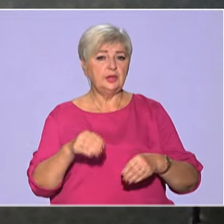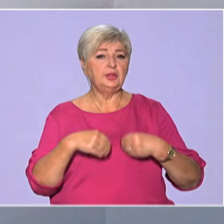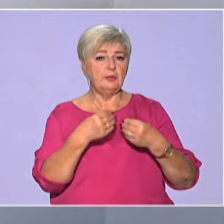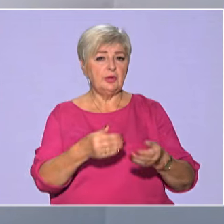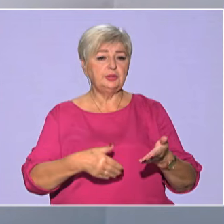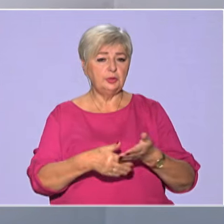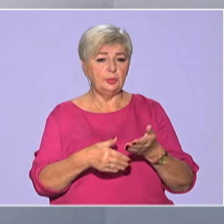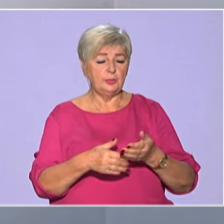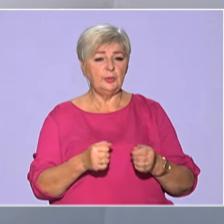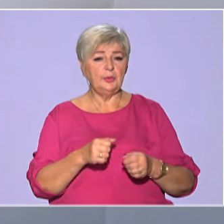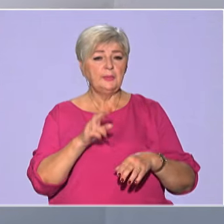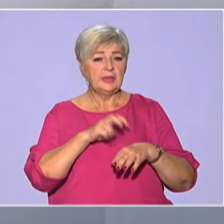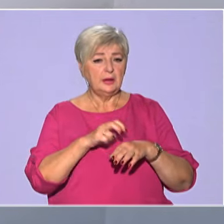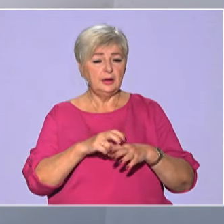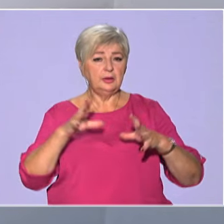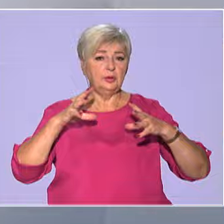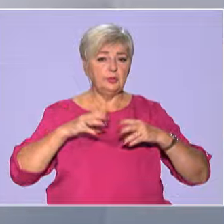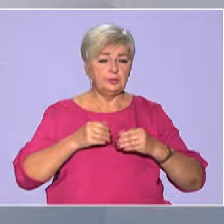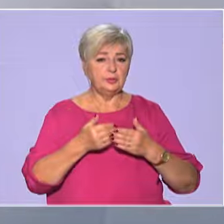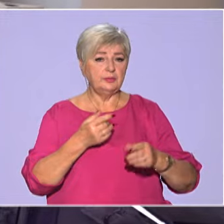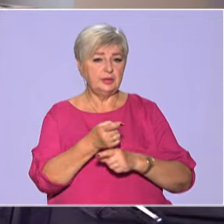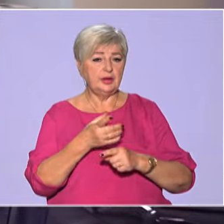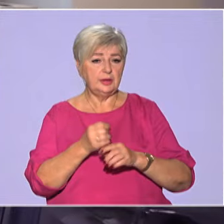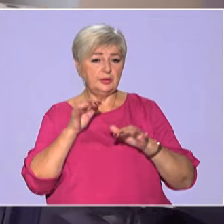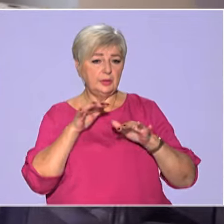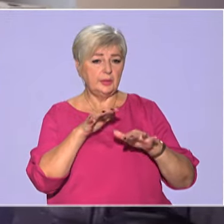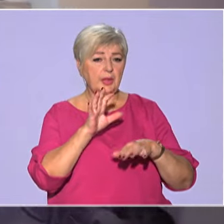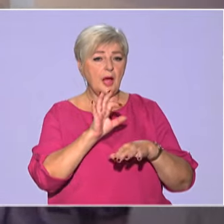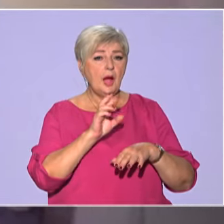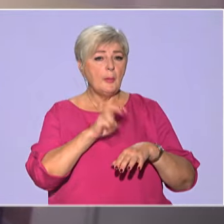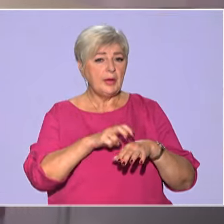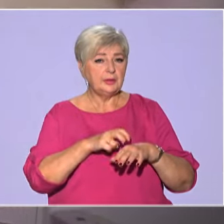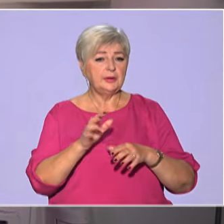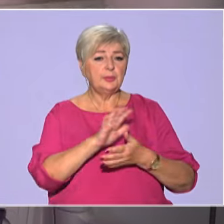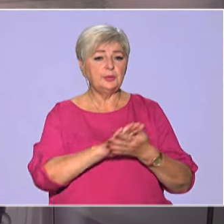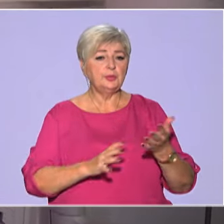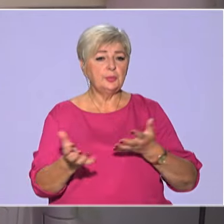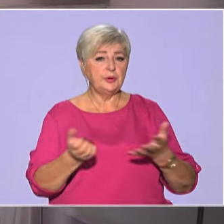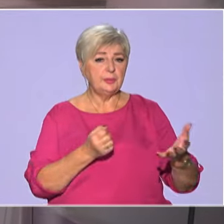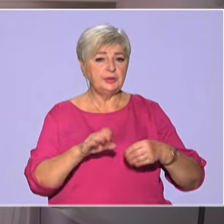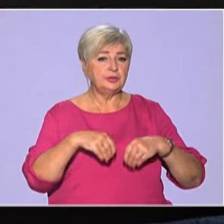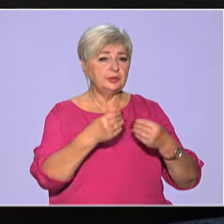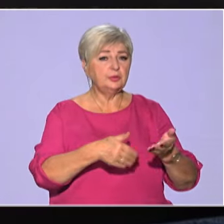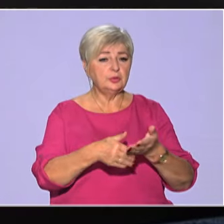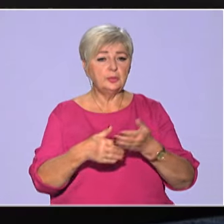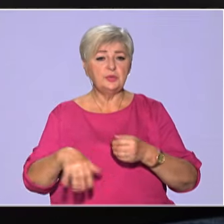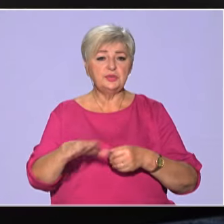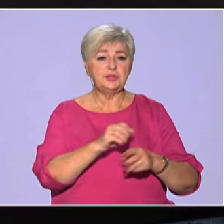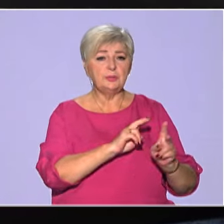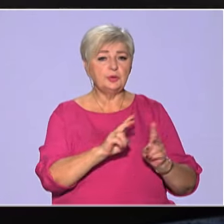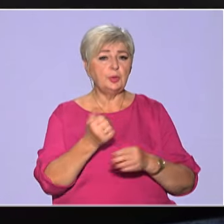допомогу. Лікарі оготуються від ракетної атаки. Медики продовжують приймати та надавати допомогу всім, хто її потребує.